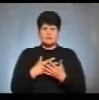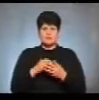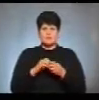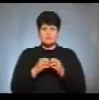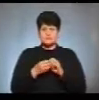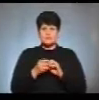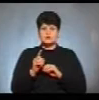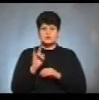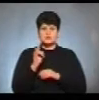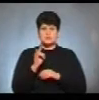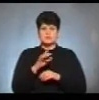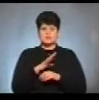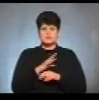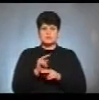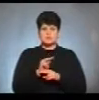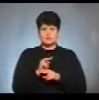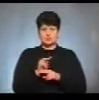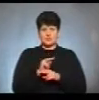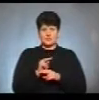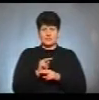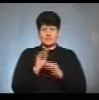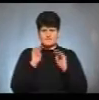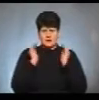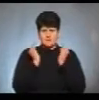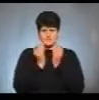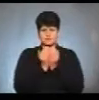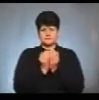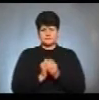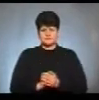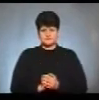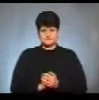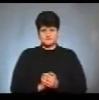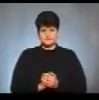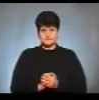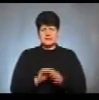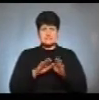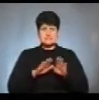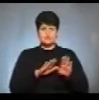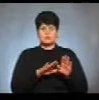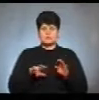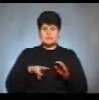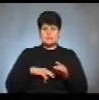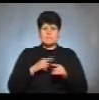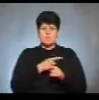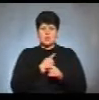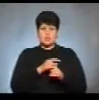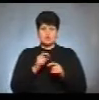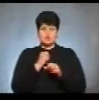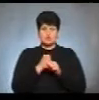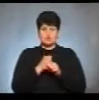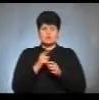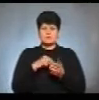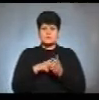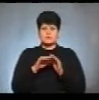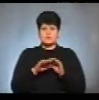дитина знаходилась на лікуванні в реанімаційному відділенні. Заступник директора з поліклінічної роботи міської дитячої